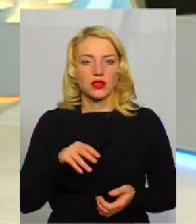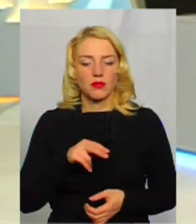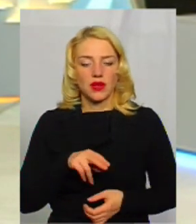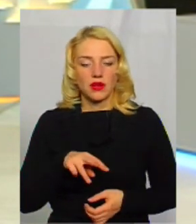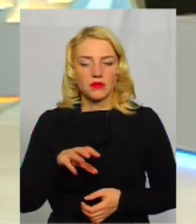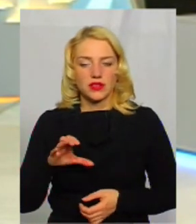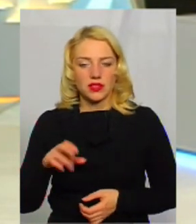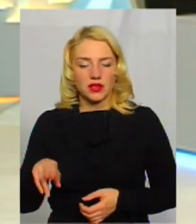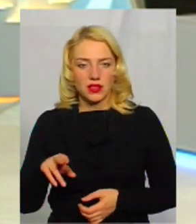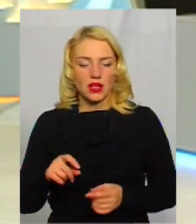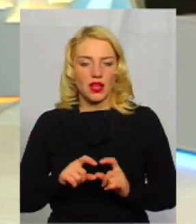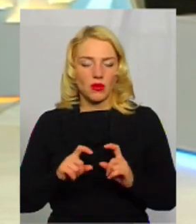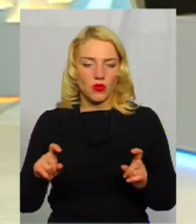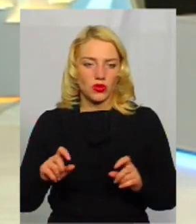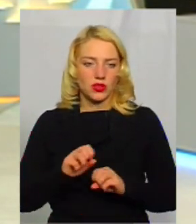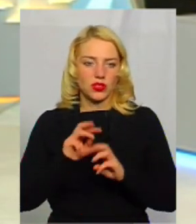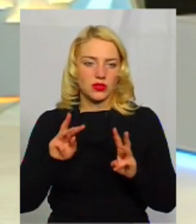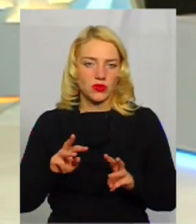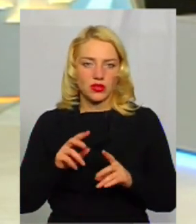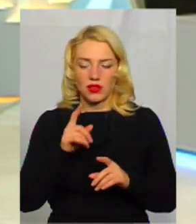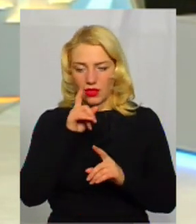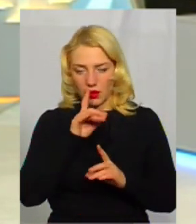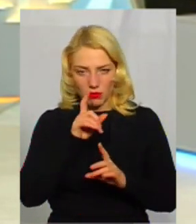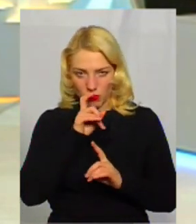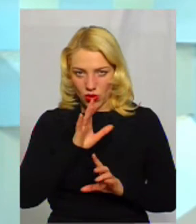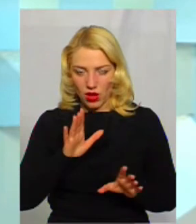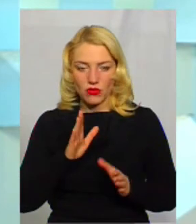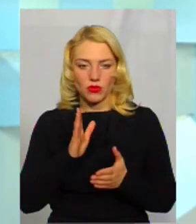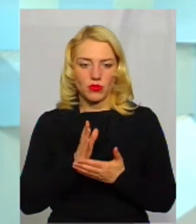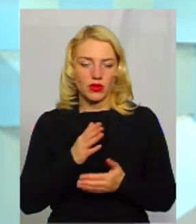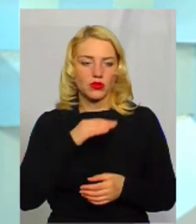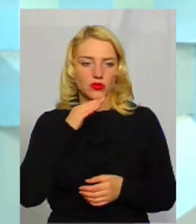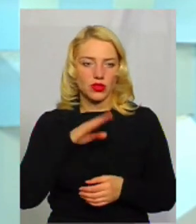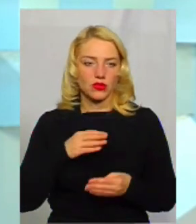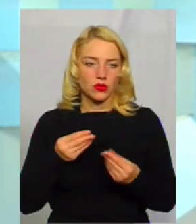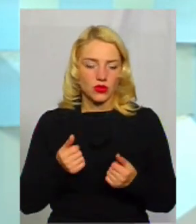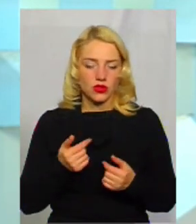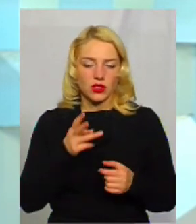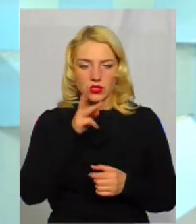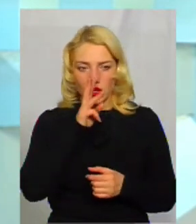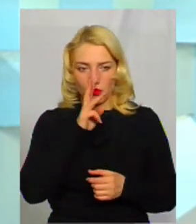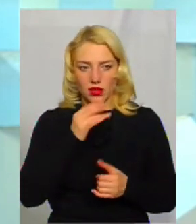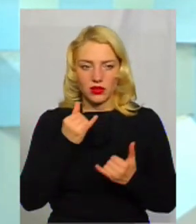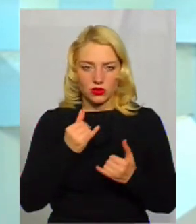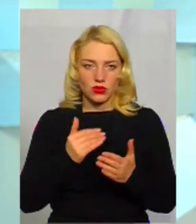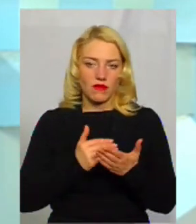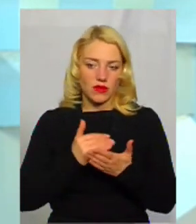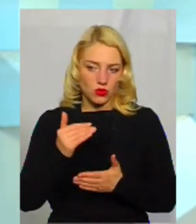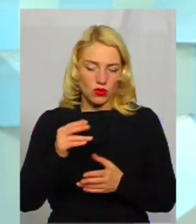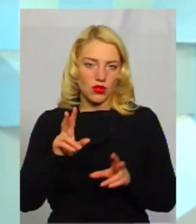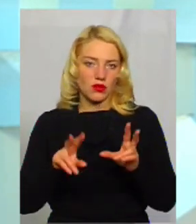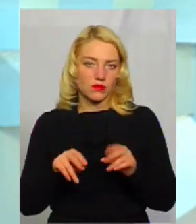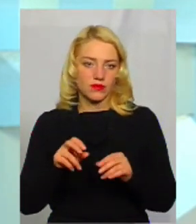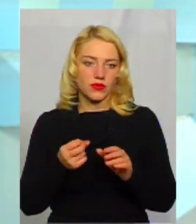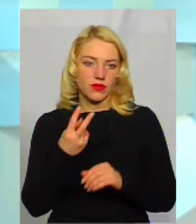де амбулаторія і забезпечення, вона вже непогано і мають достатні коштів, і сьогодні заробітна плата досить висока, вже